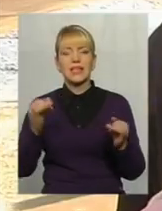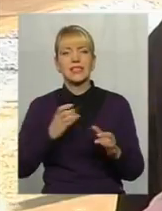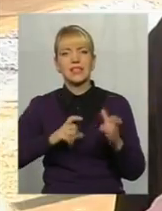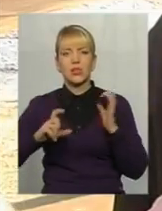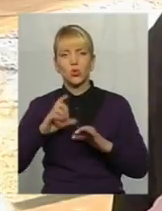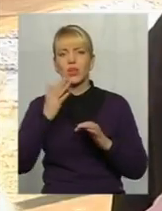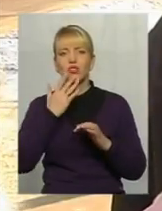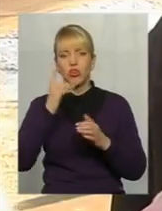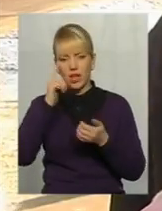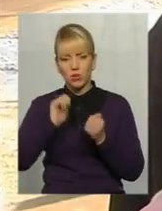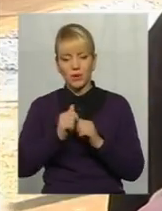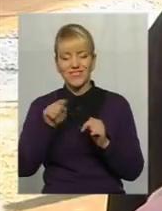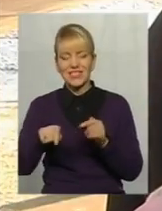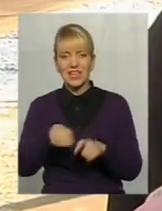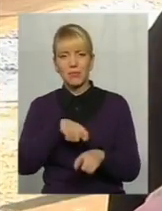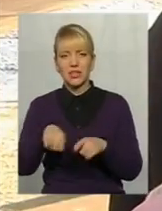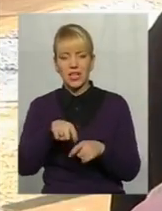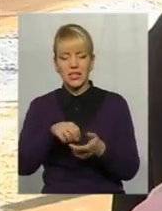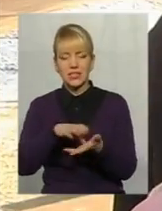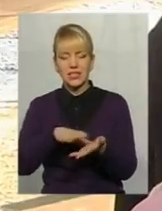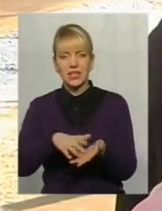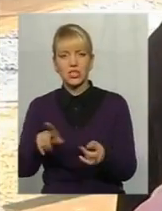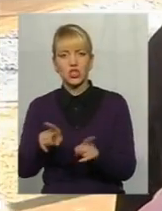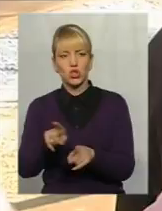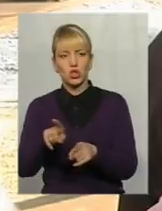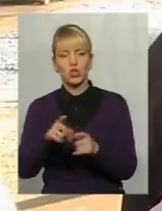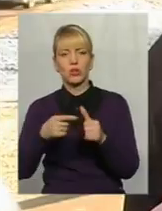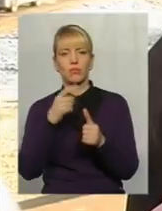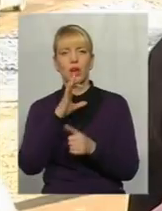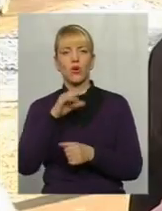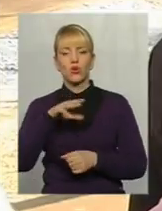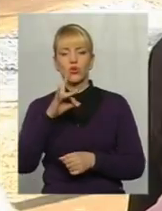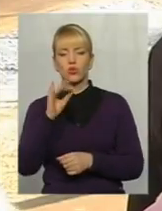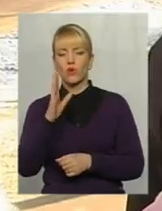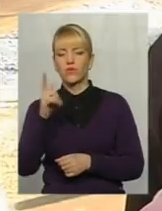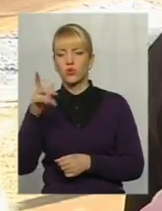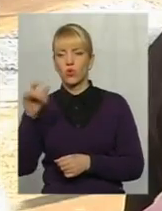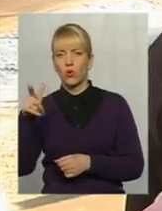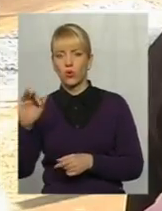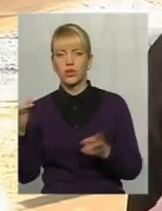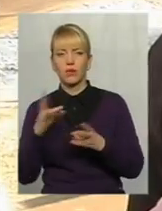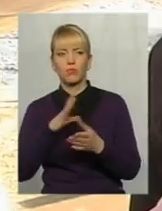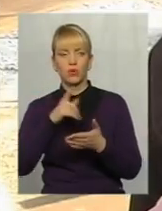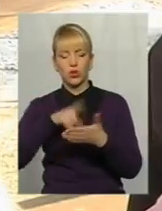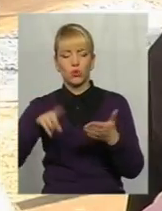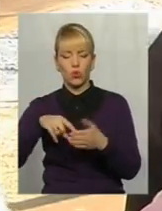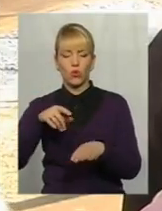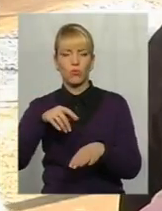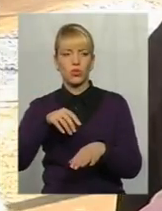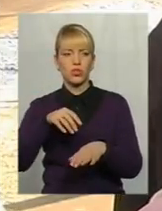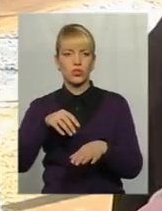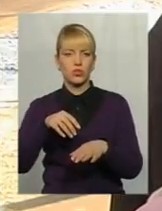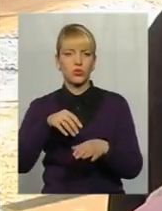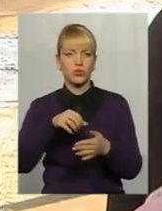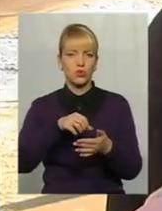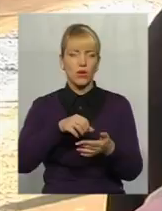Так, в цих матеріалах зазначено, що ім'я Островського повинно бути декомунізовано, не повинно бути в назвах. Але чомусь